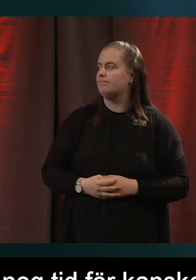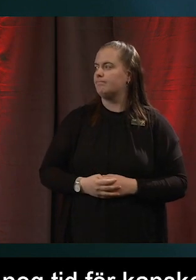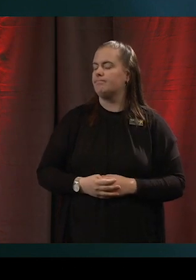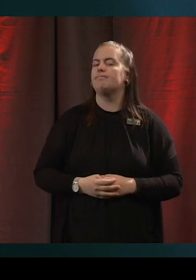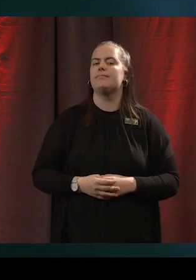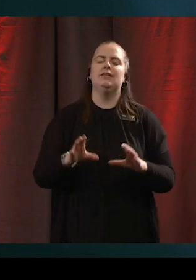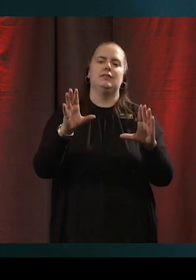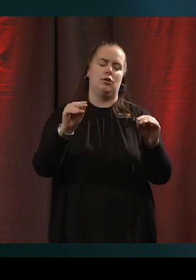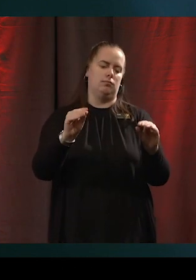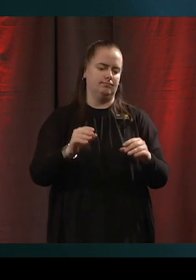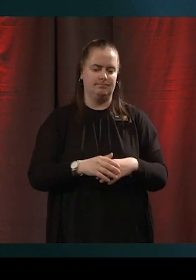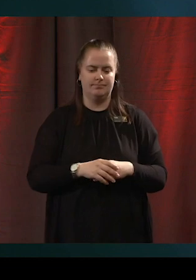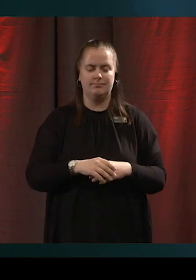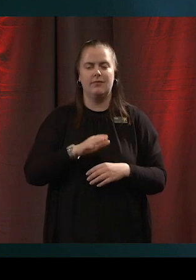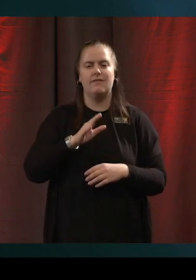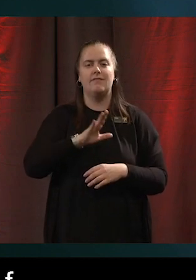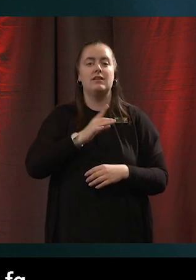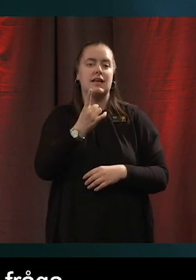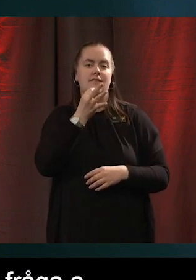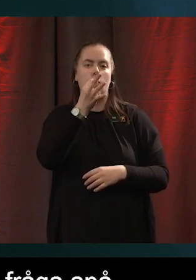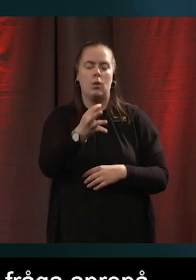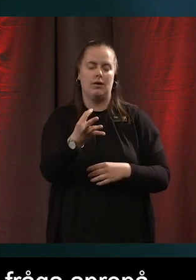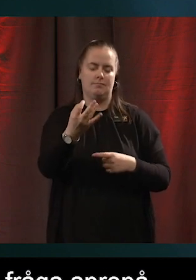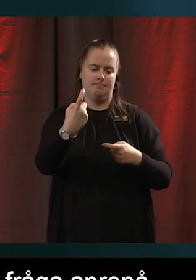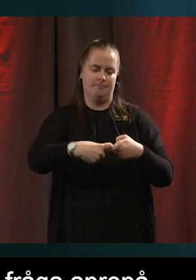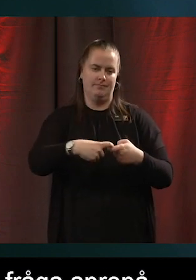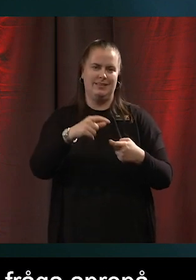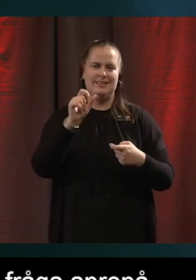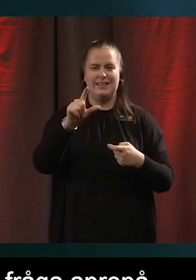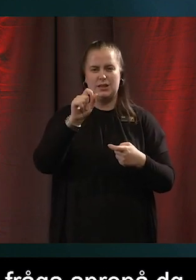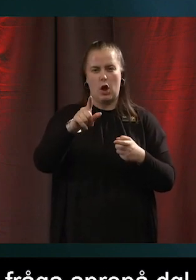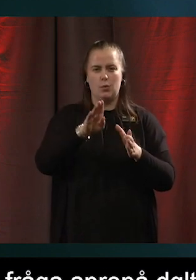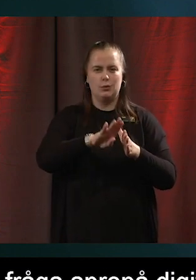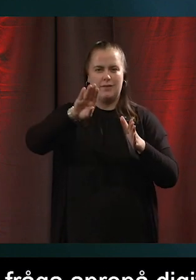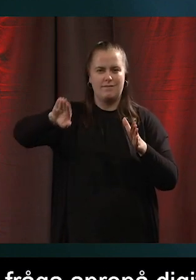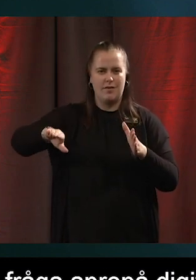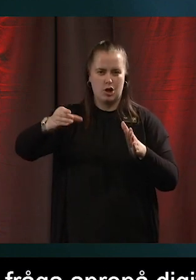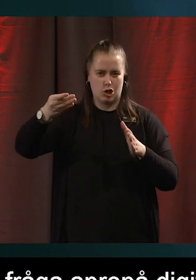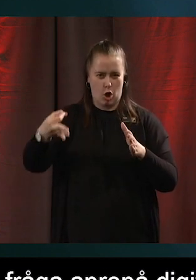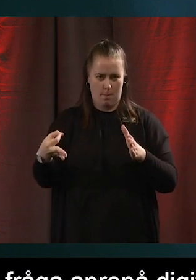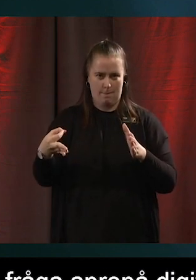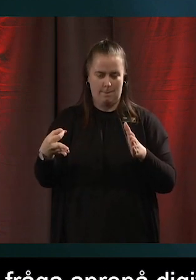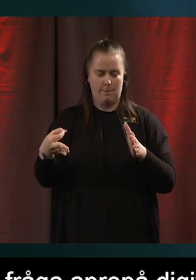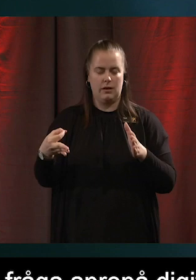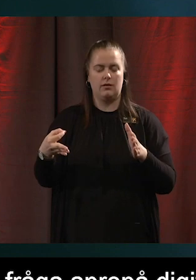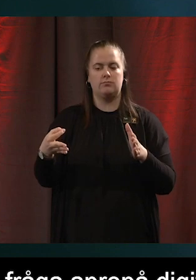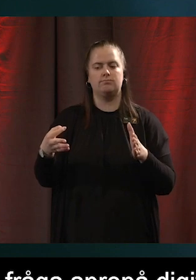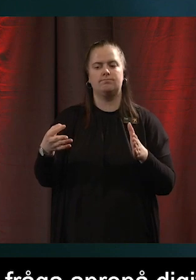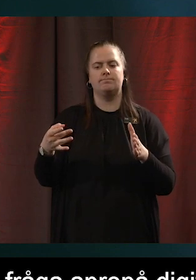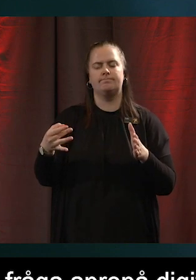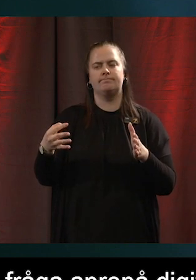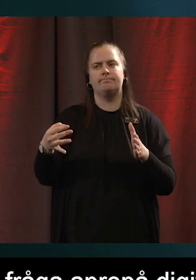Ja, det var en fråga apropå digitalt utanförskap och om det är någonting som,